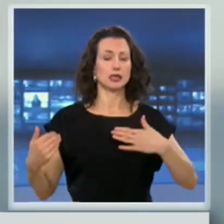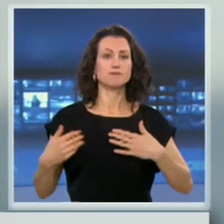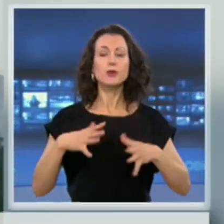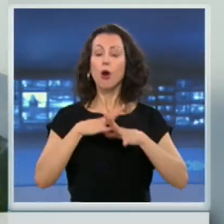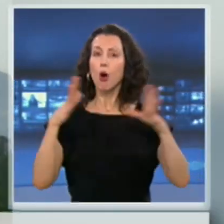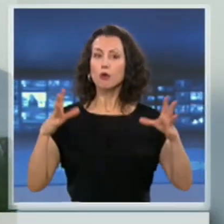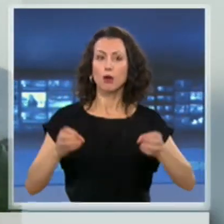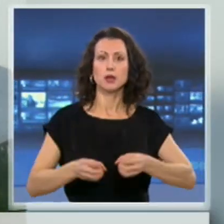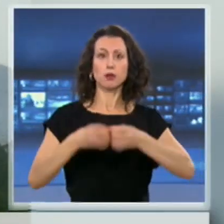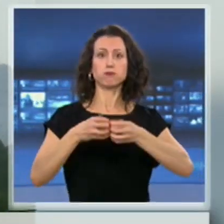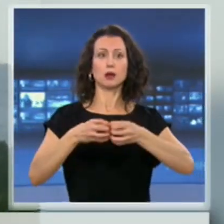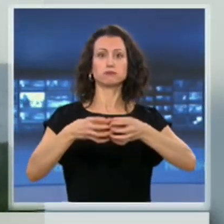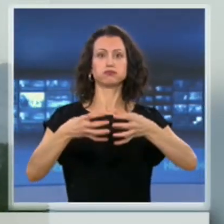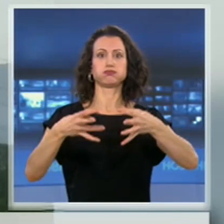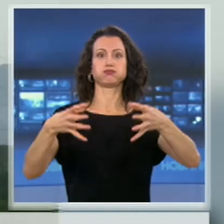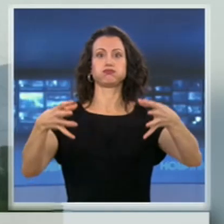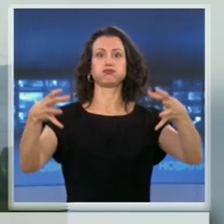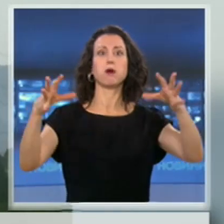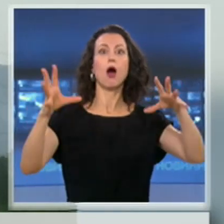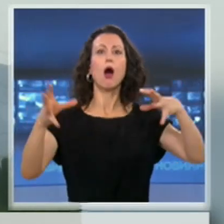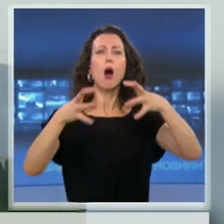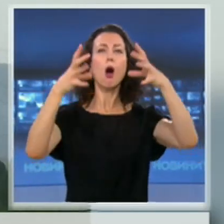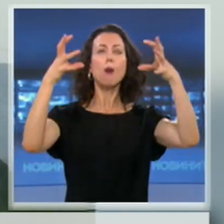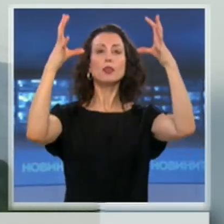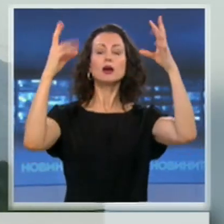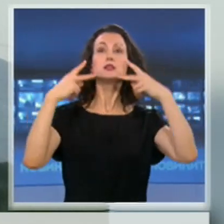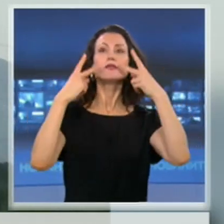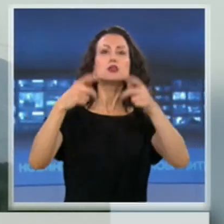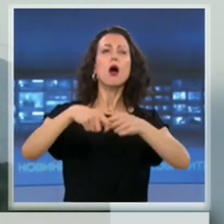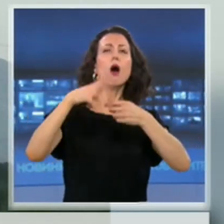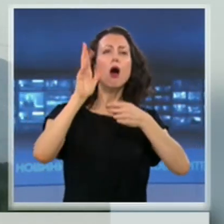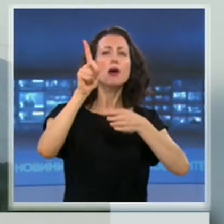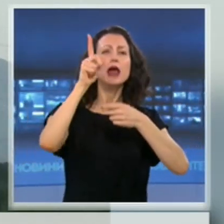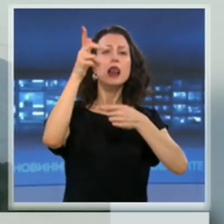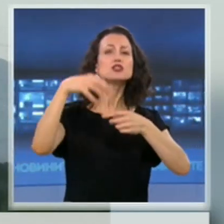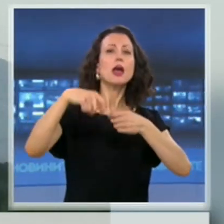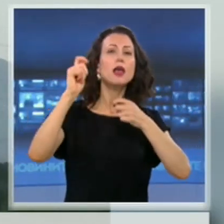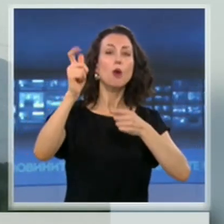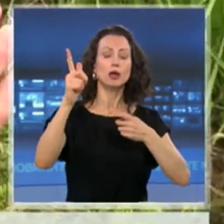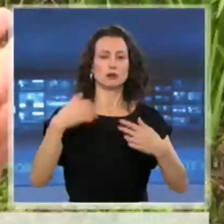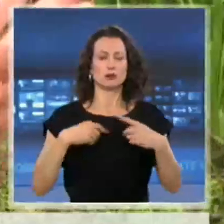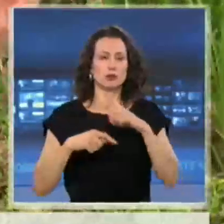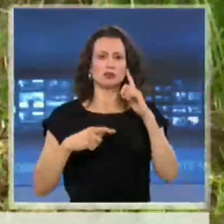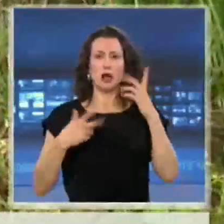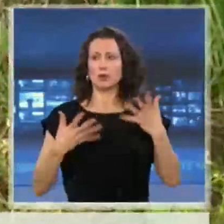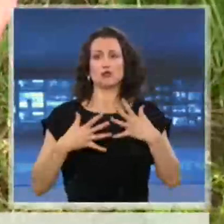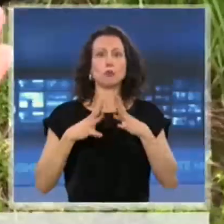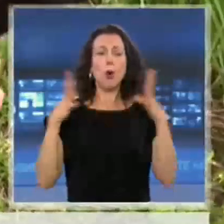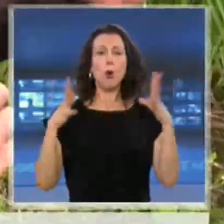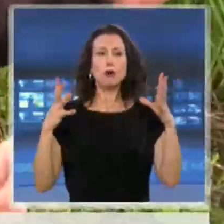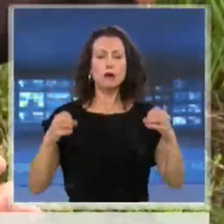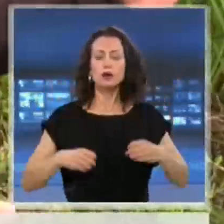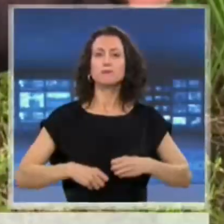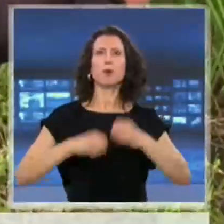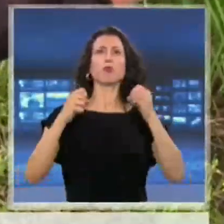Огромният облак от запалилата са димна смес се е виждал от километри. Не да знам какво беше нещо. Голямо изпърча